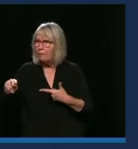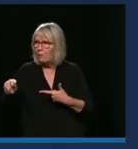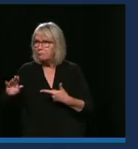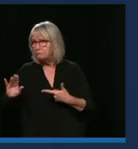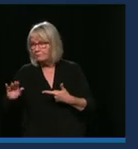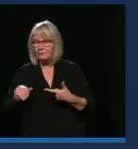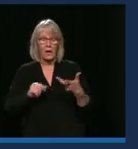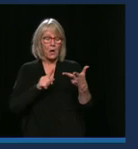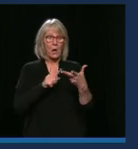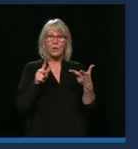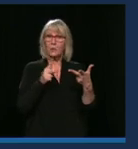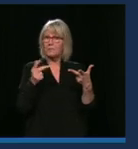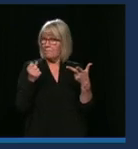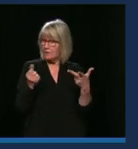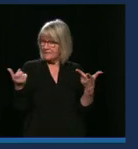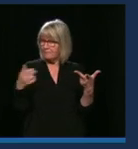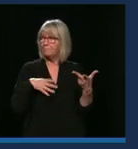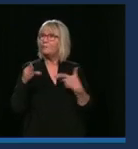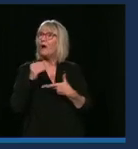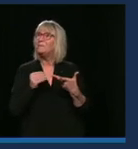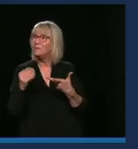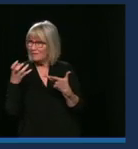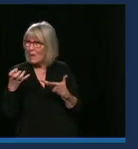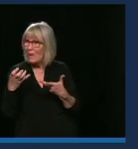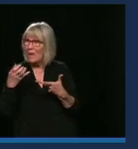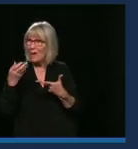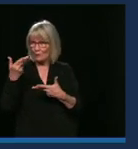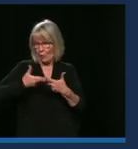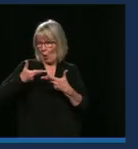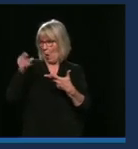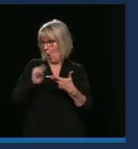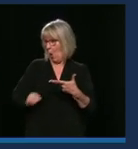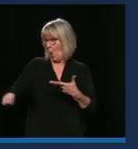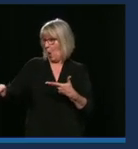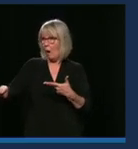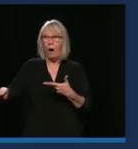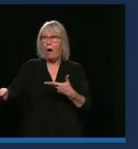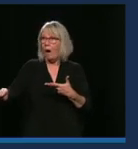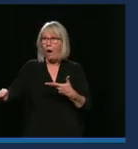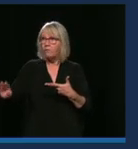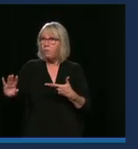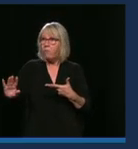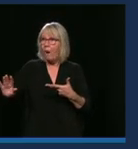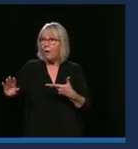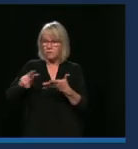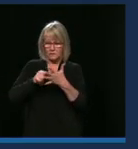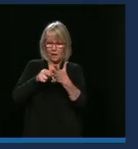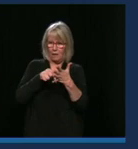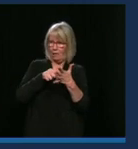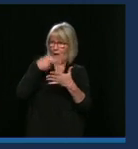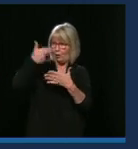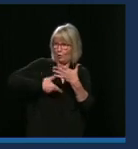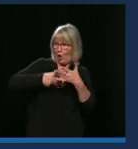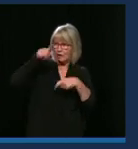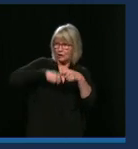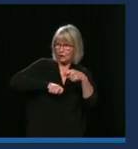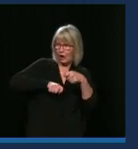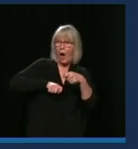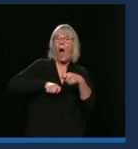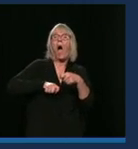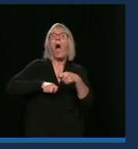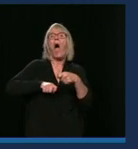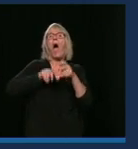la session de bail, il résilie le bail du locataire qui peut, à ce moment-là, se départir de ses